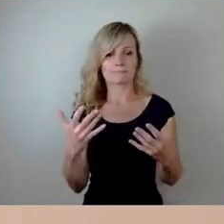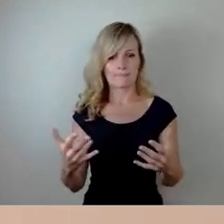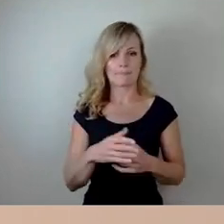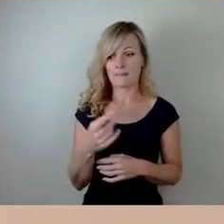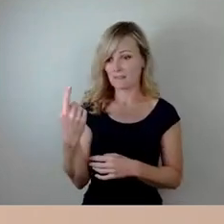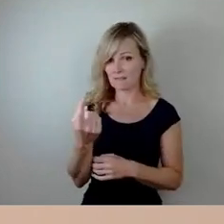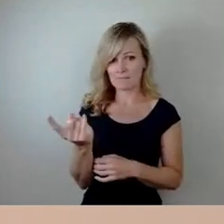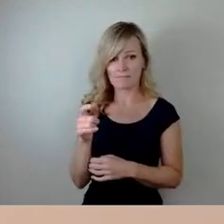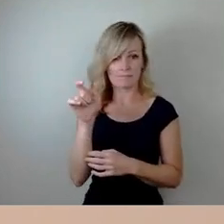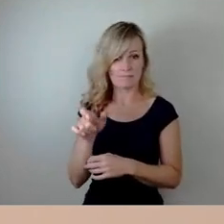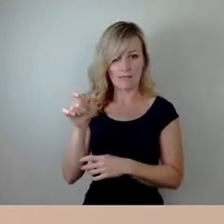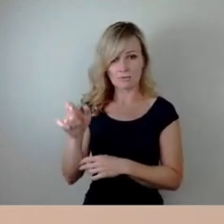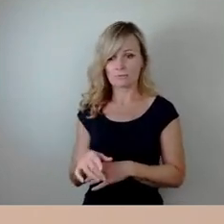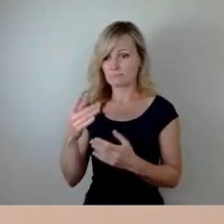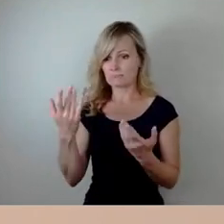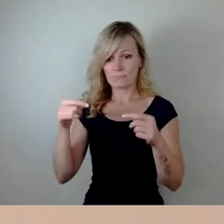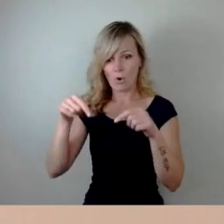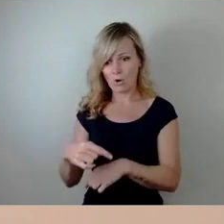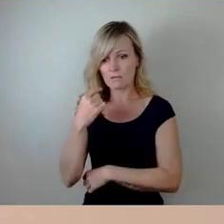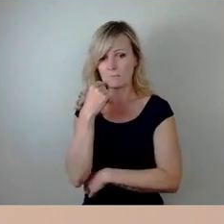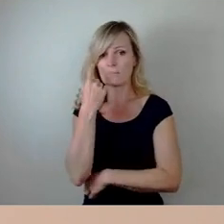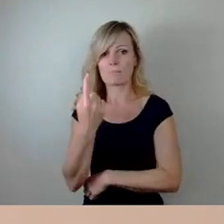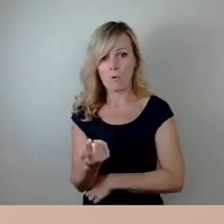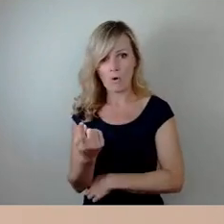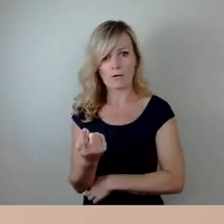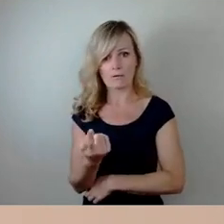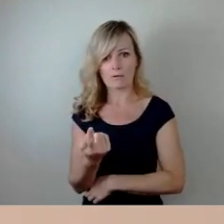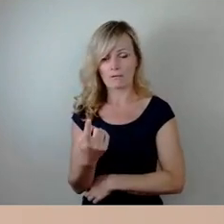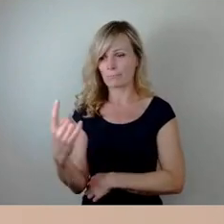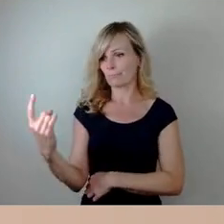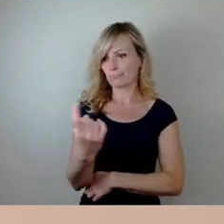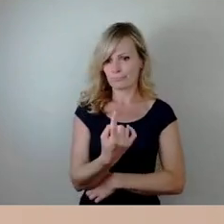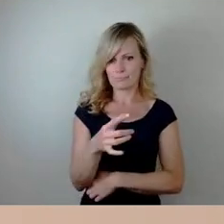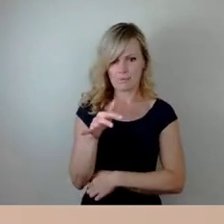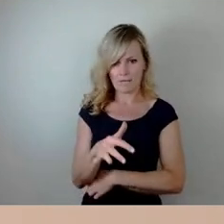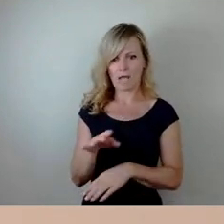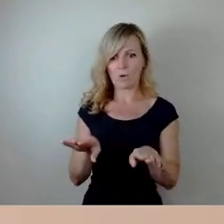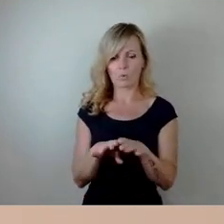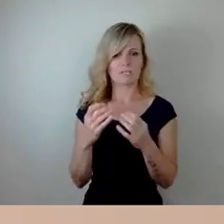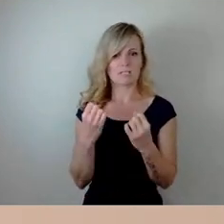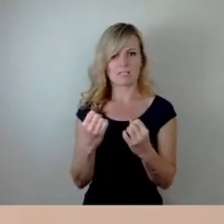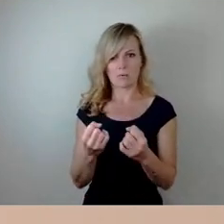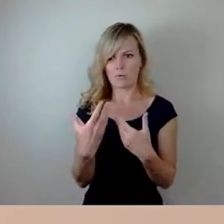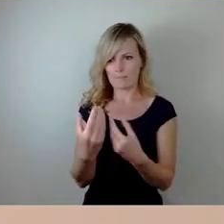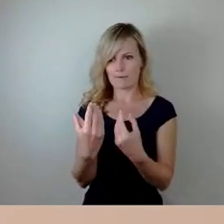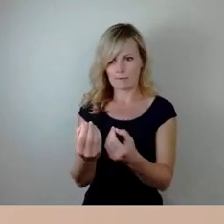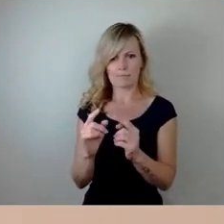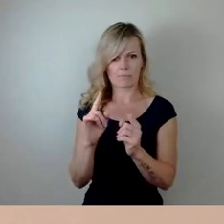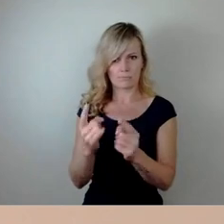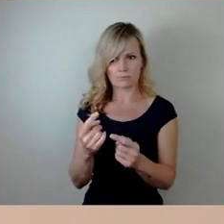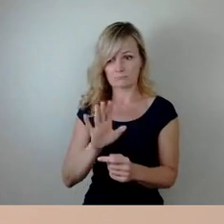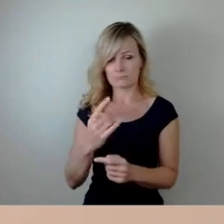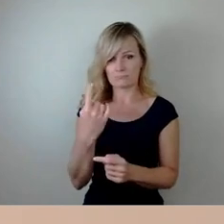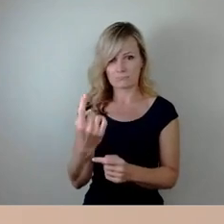morgen im Grunde genommen als grundsicherungsempfangende Haushalte von uns begleitet wurden und ein Recht auf